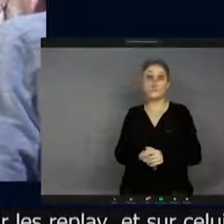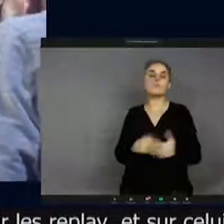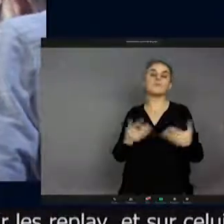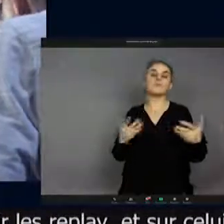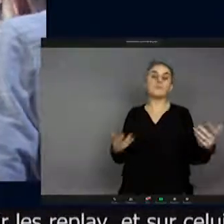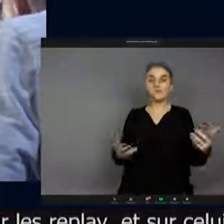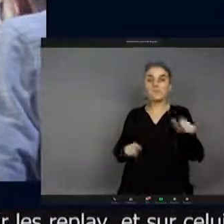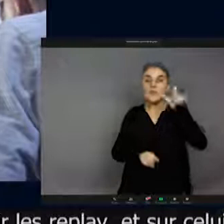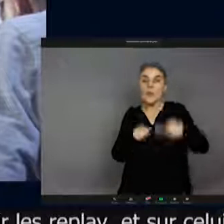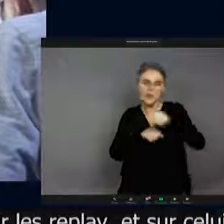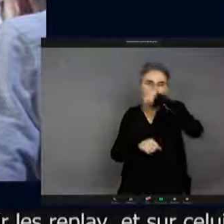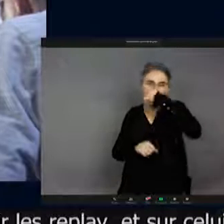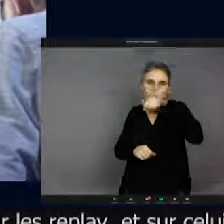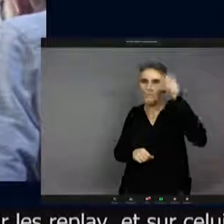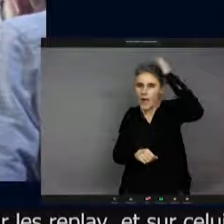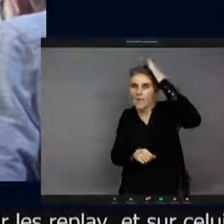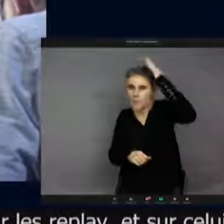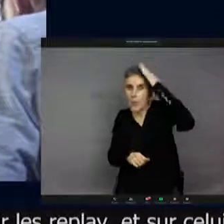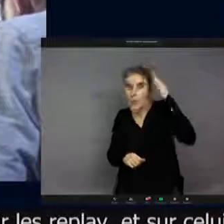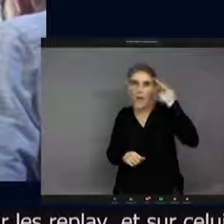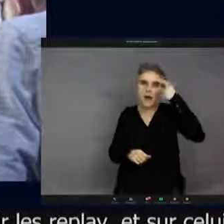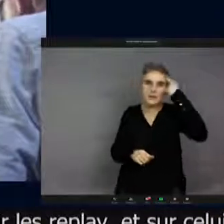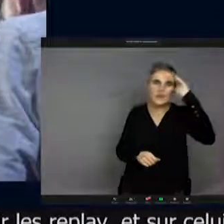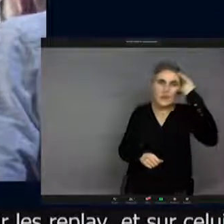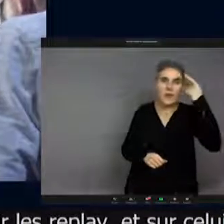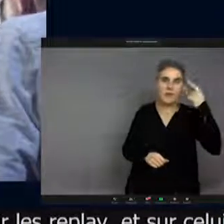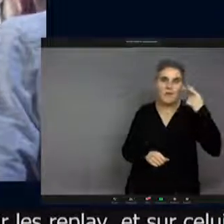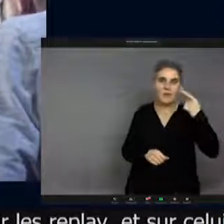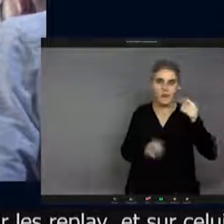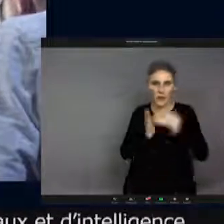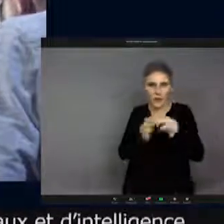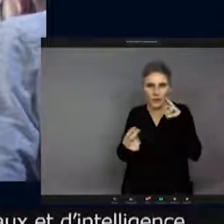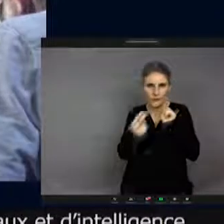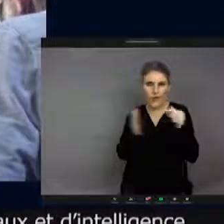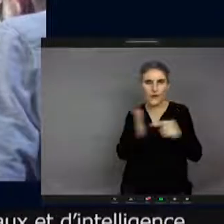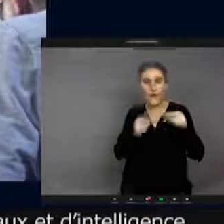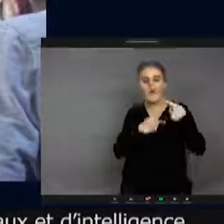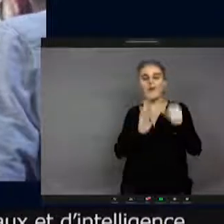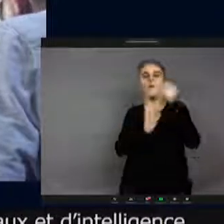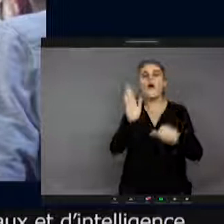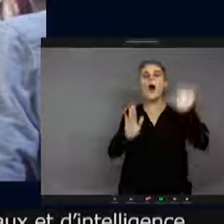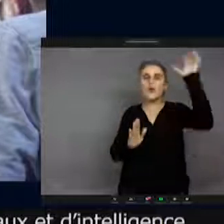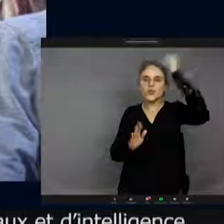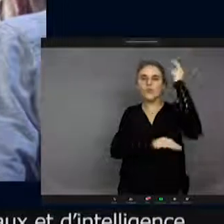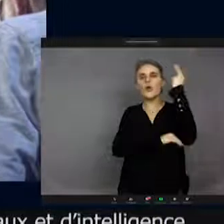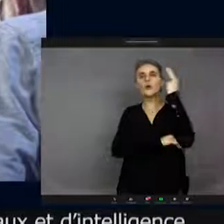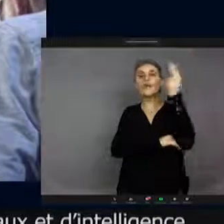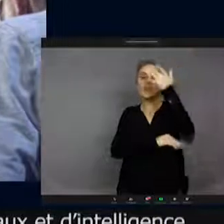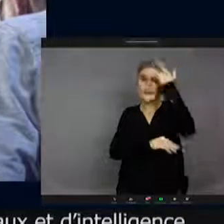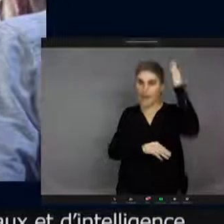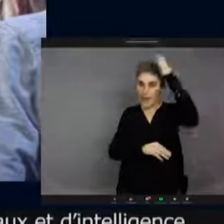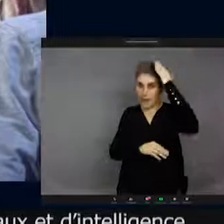'animaux et d'intelligence animale à l'Université d'été de l'animal fin août en Bretagne et évidemment, j'espère bien,